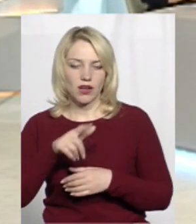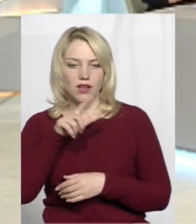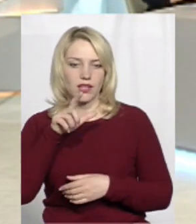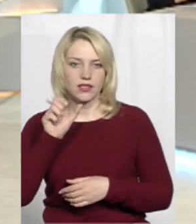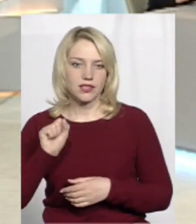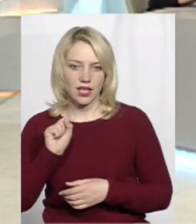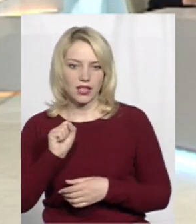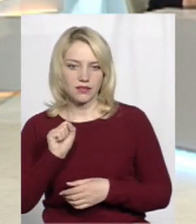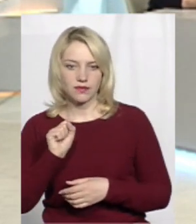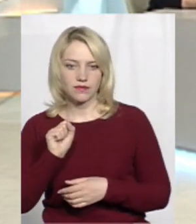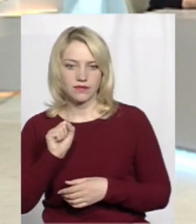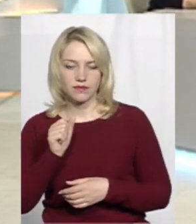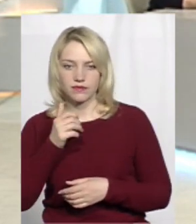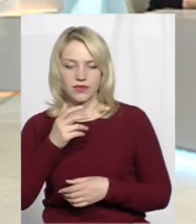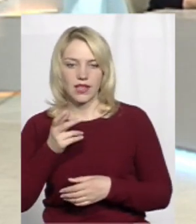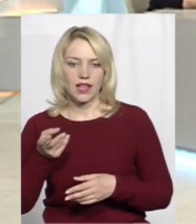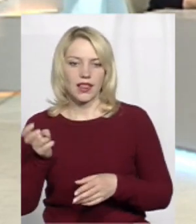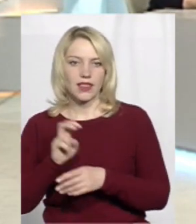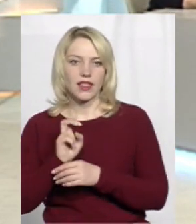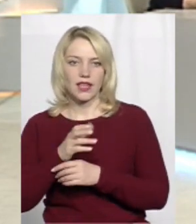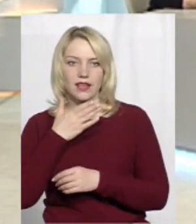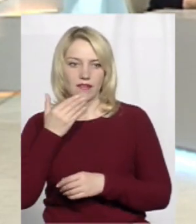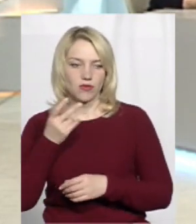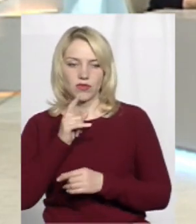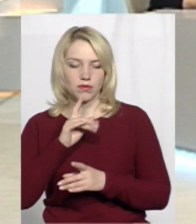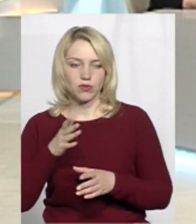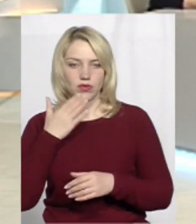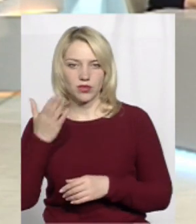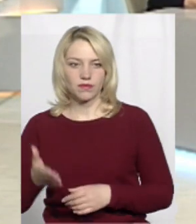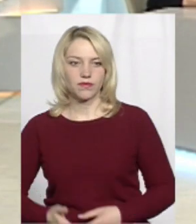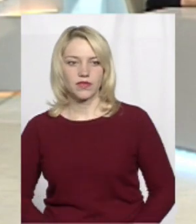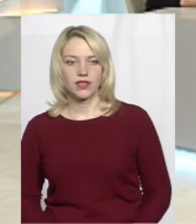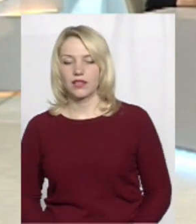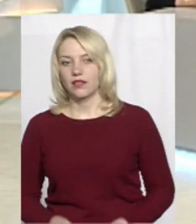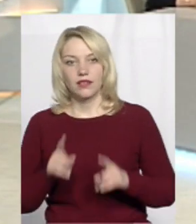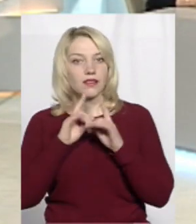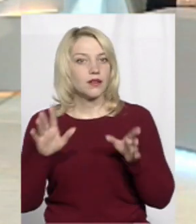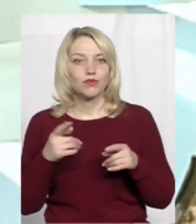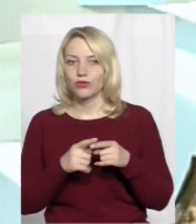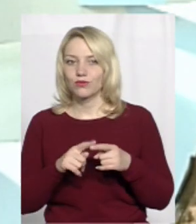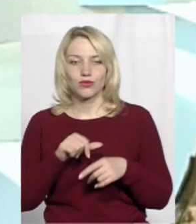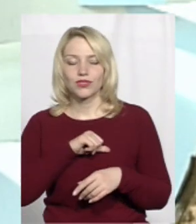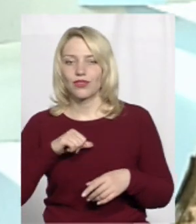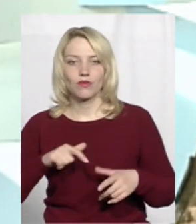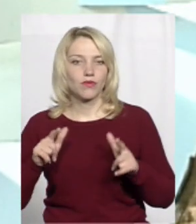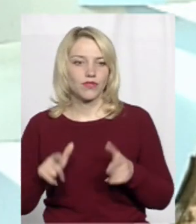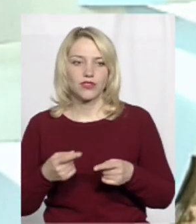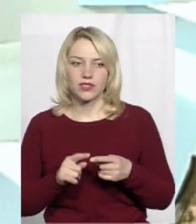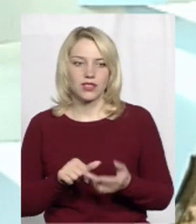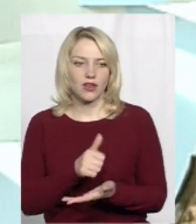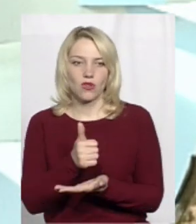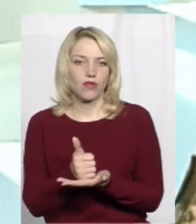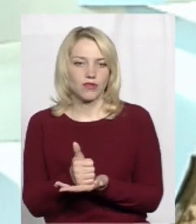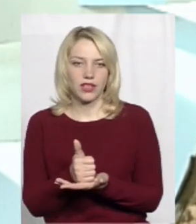неявку не було. Не буду, тому що це добровільне, це головне.